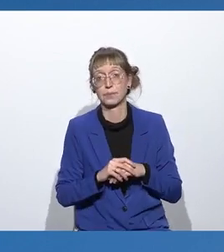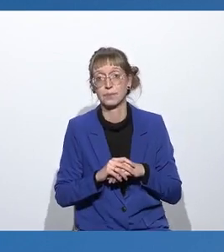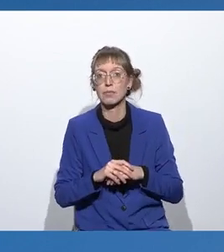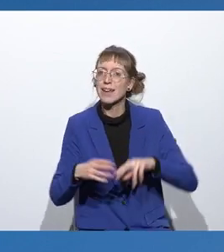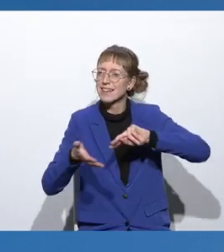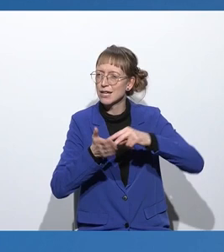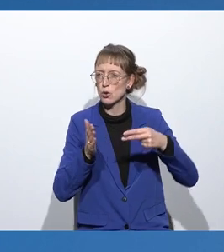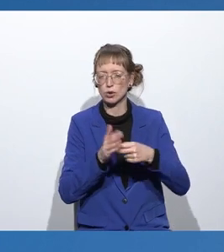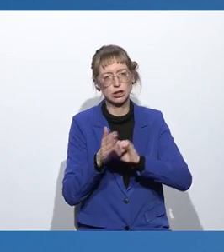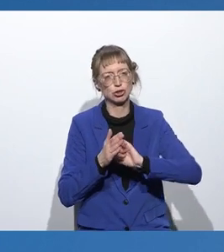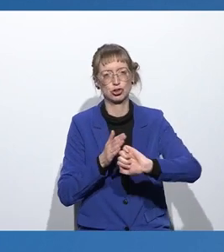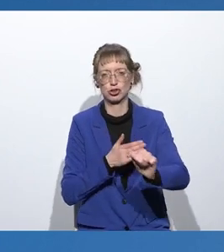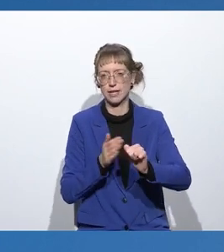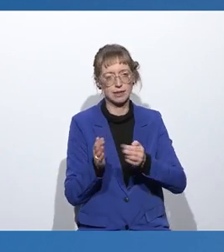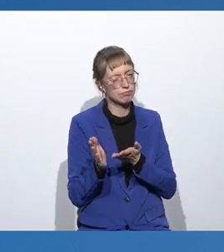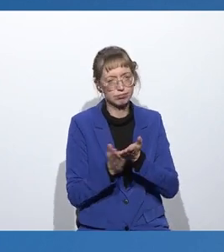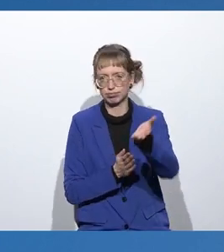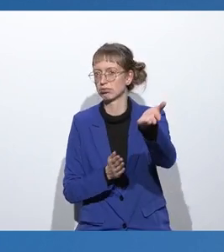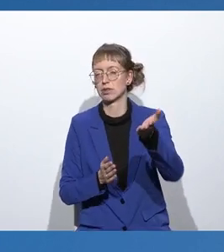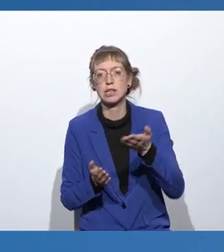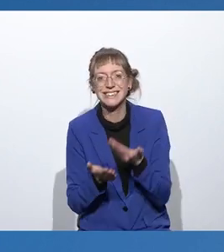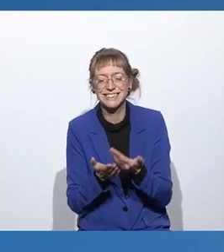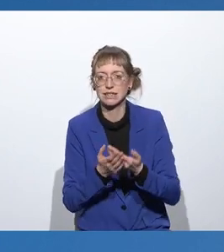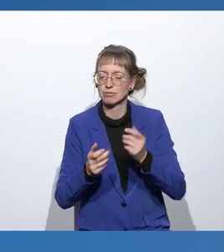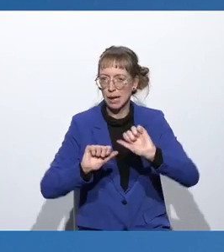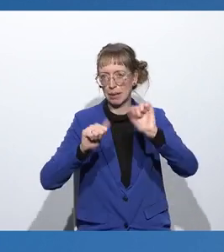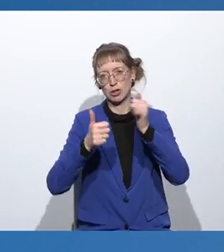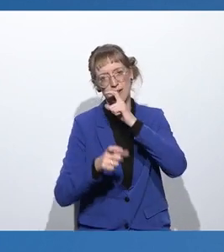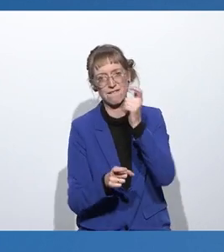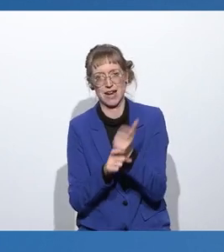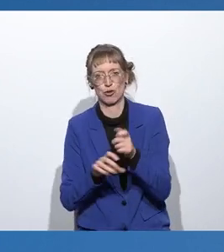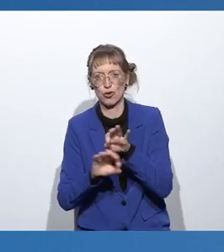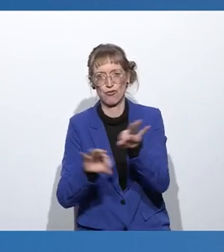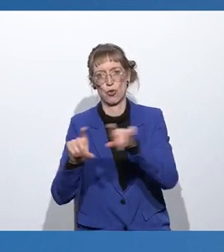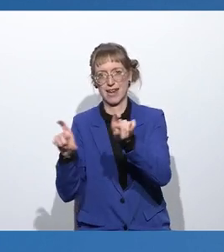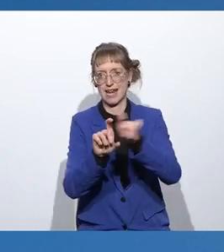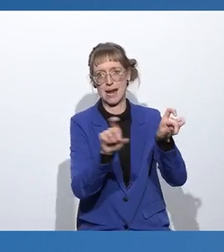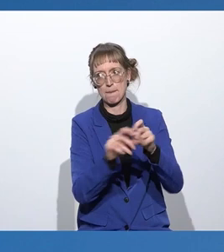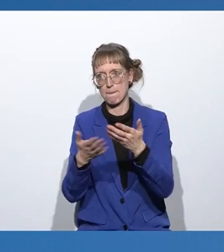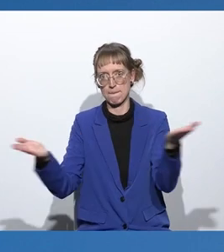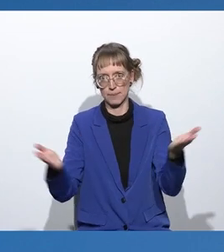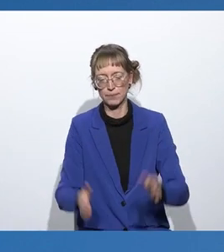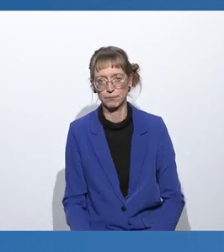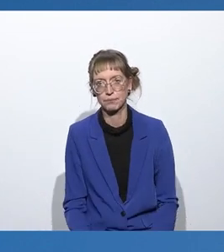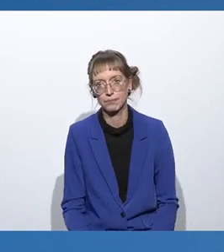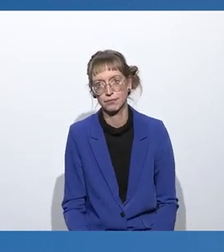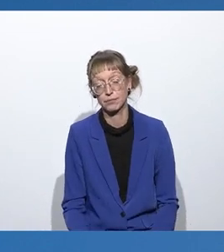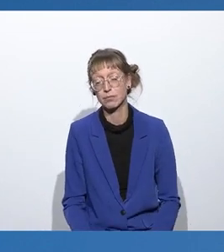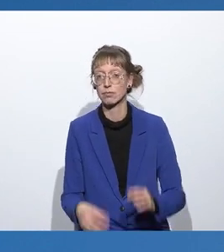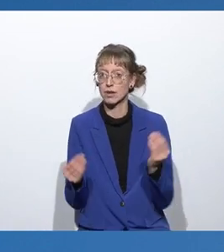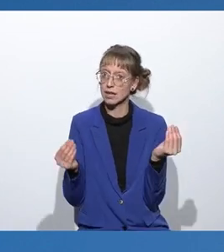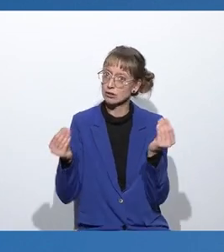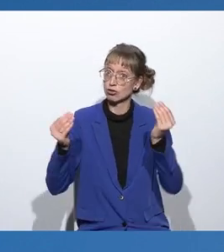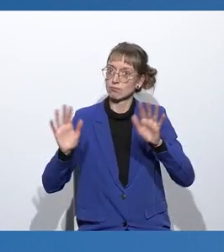schnell weiter. Das bedeutet eine besondere Verantwortung für Unternehmen. Bei der Gestaltung ihrer